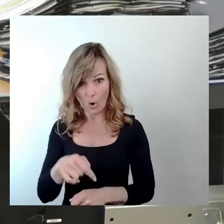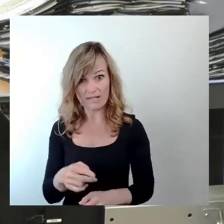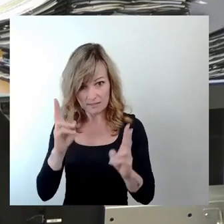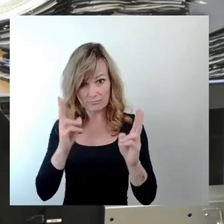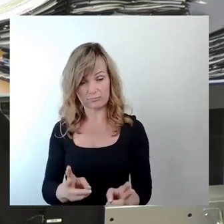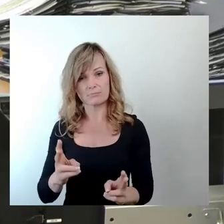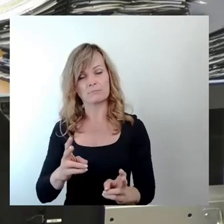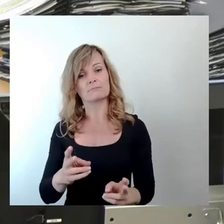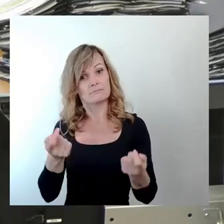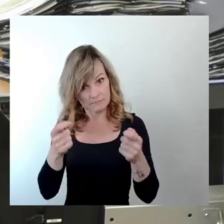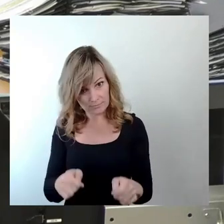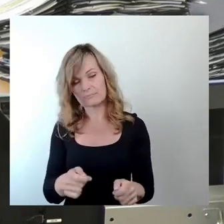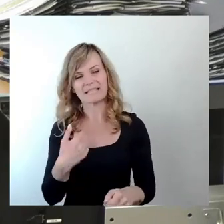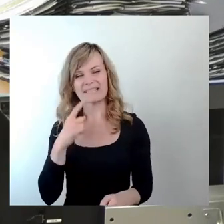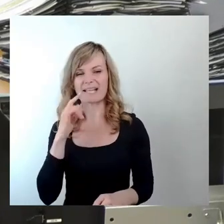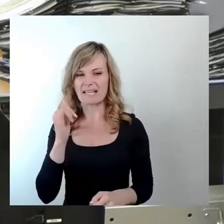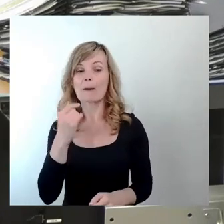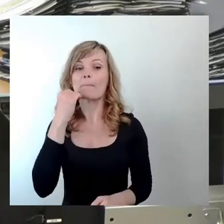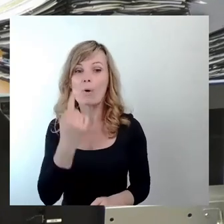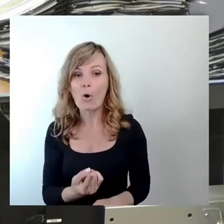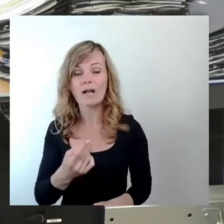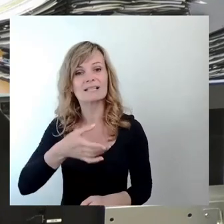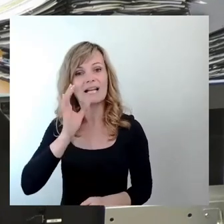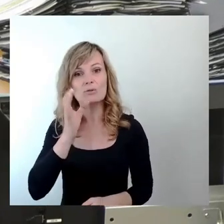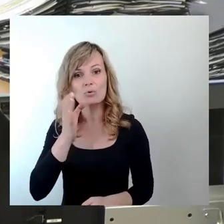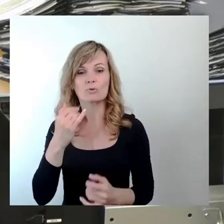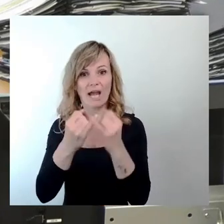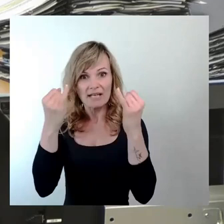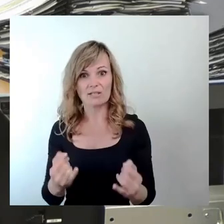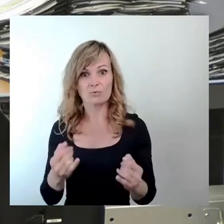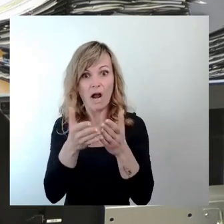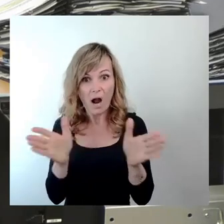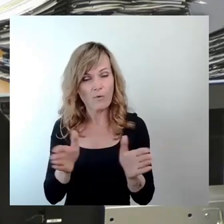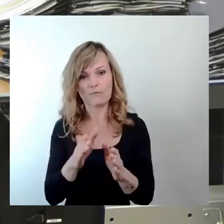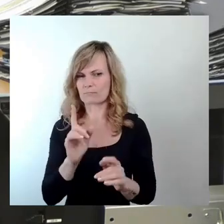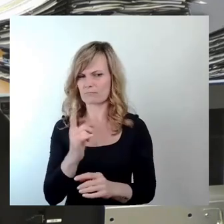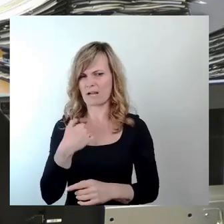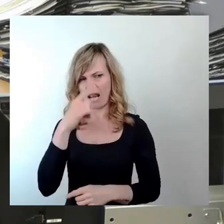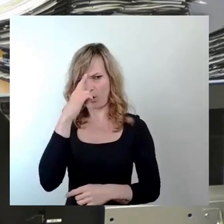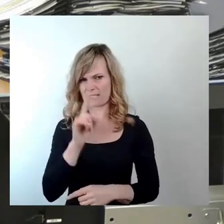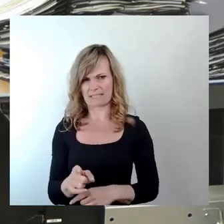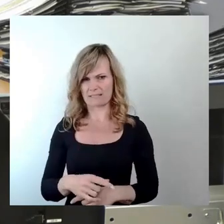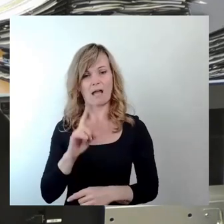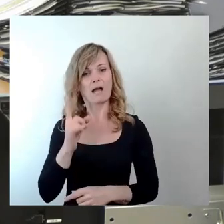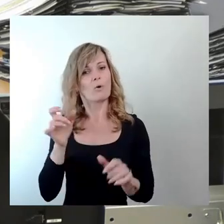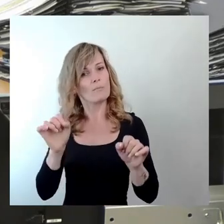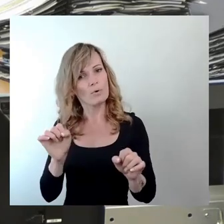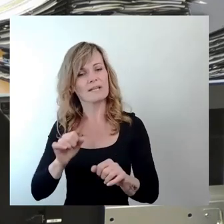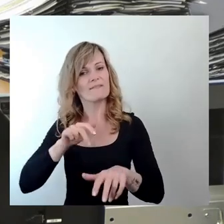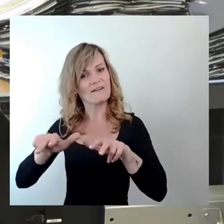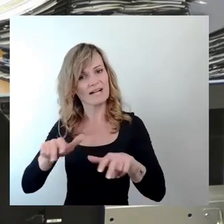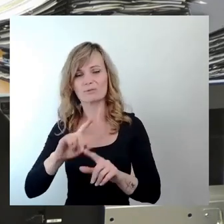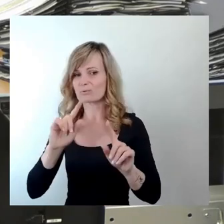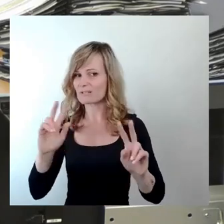führt nicht dazu, dass morgen die gastronomischen Einrichtungen am Kiessee-Läuben öffnen dürfen. Es ist auch möglich, dass die Verwaltung keine rechtlichen